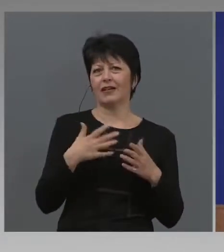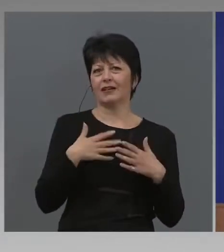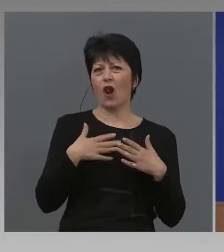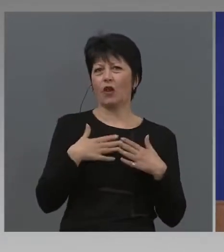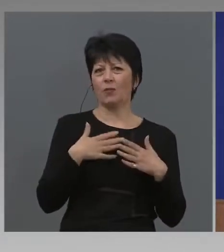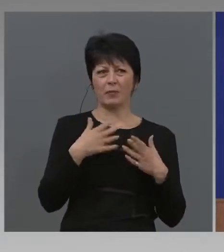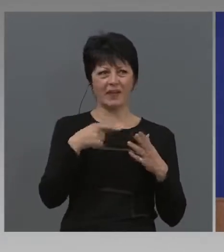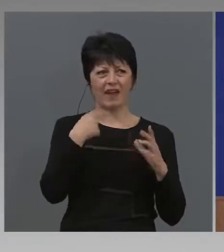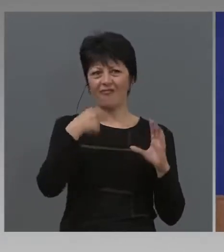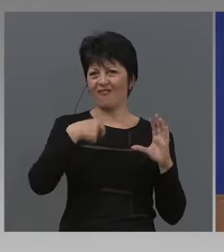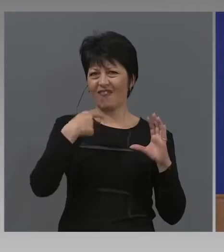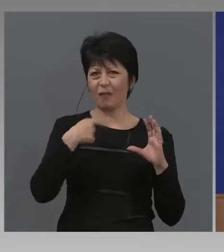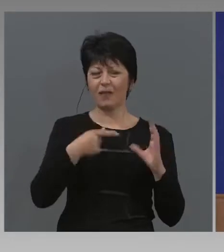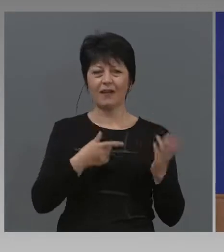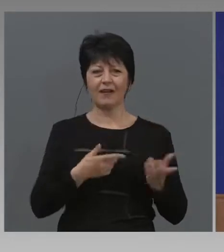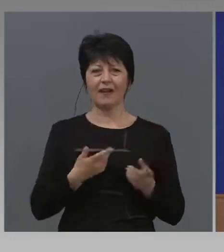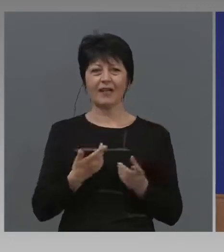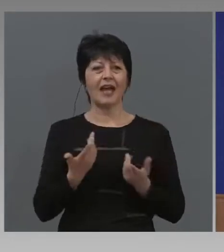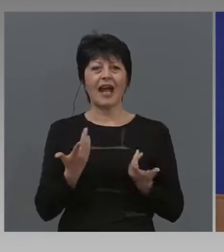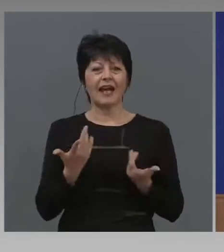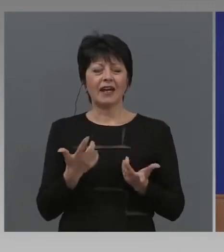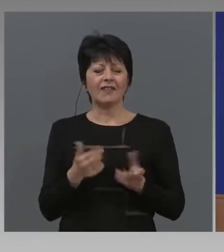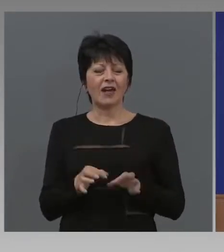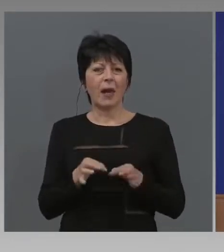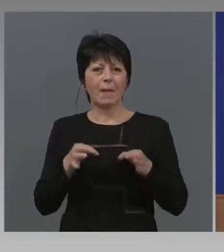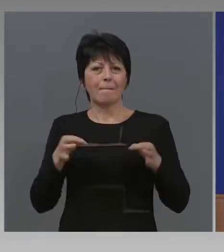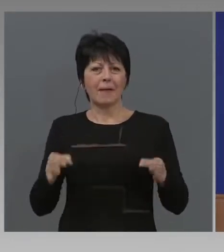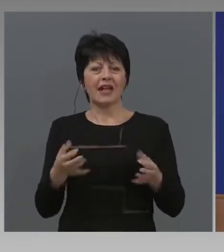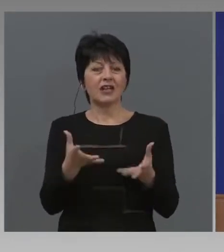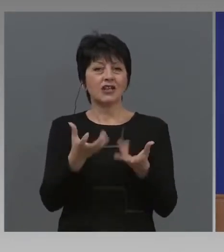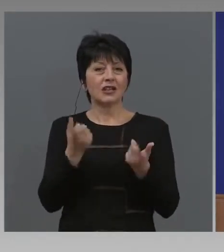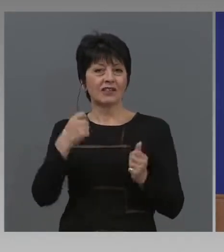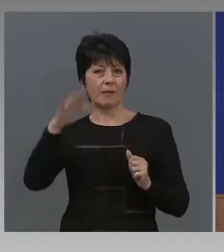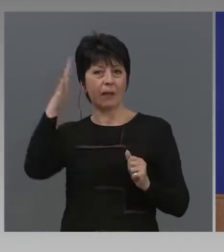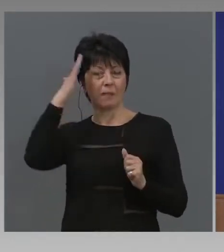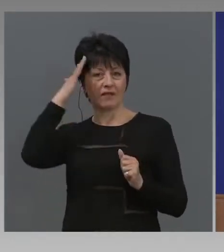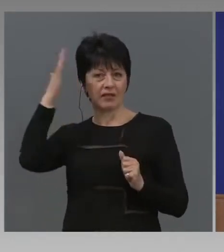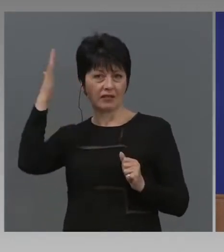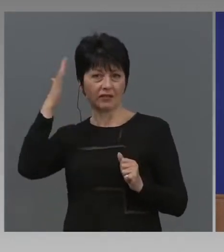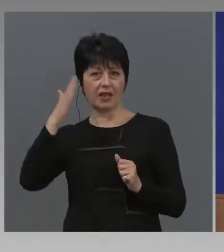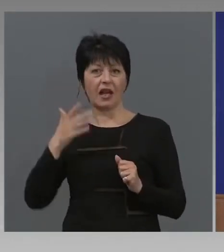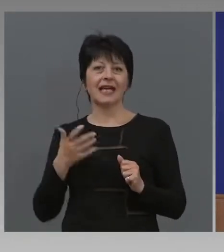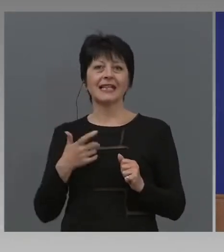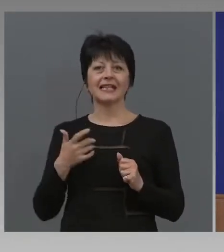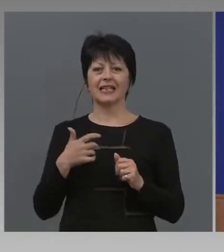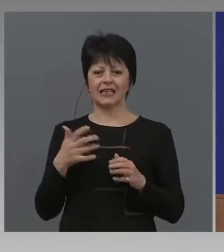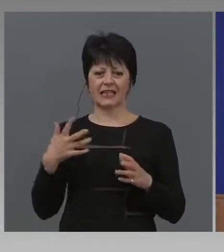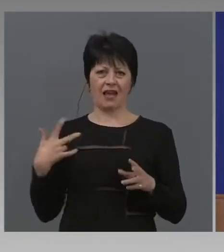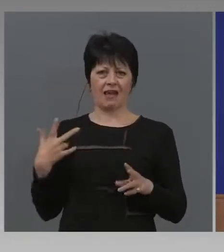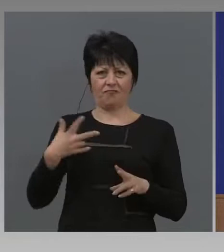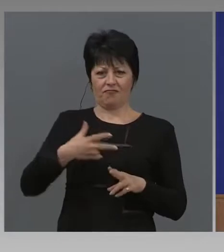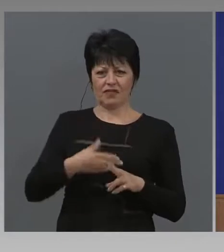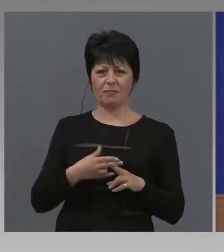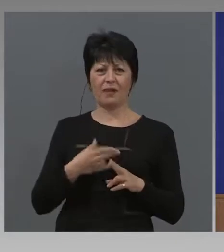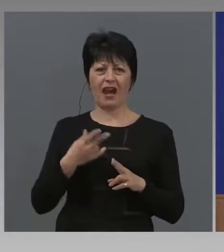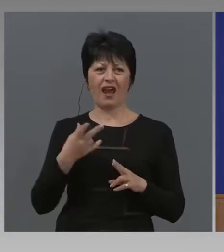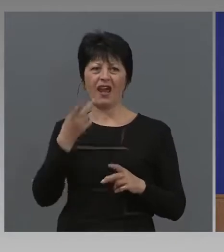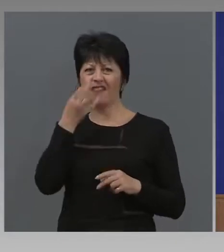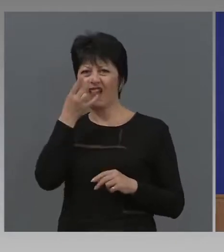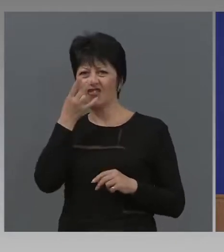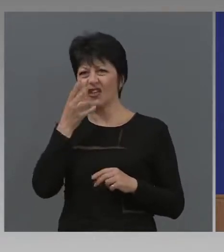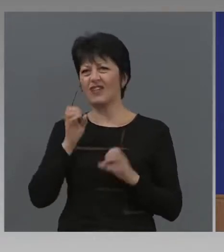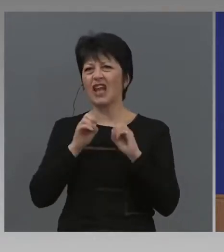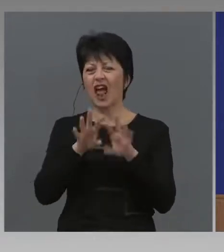вас. Да, само да довърша въпроса. Какви мерки ще вземе правителството, за да спре антиевропейското оговорение и фалшивите новини, които подкопават